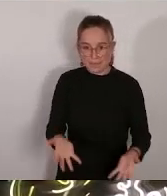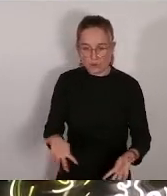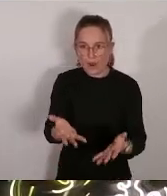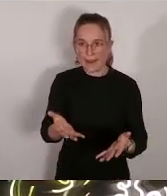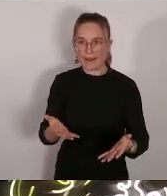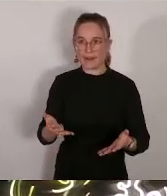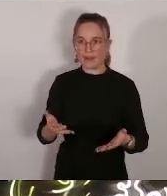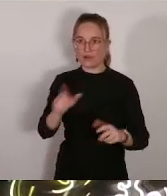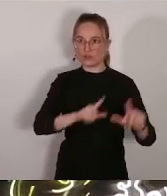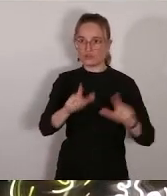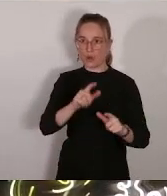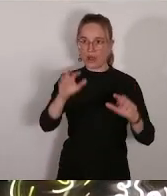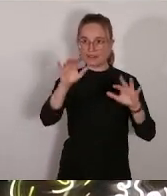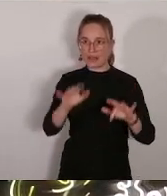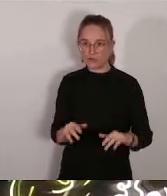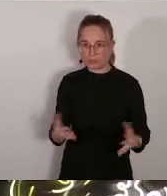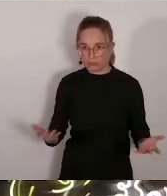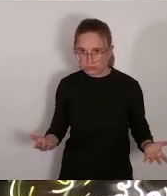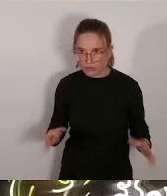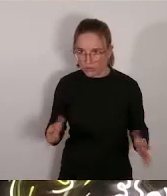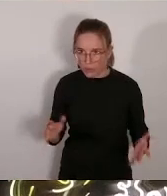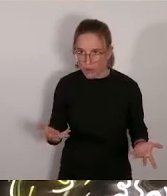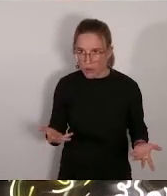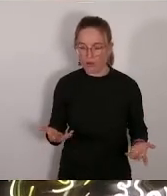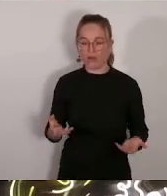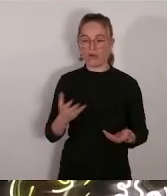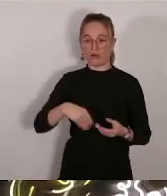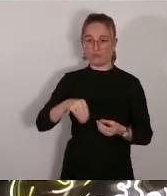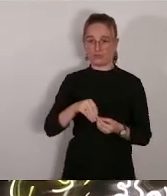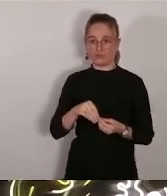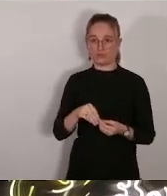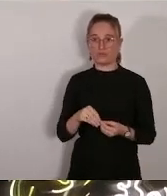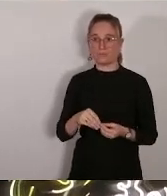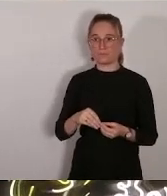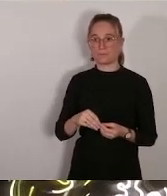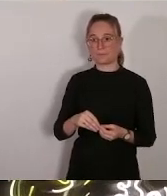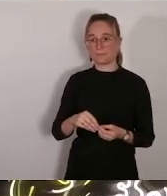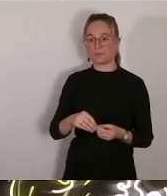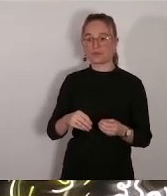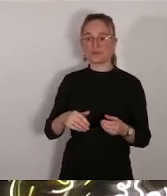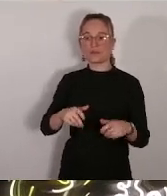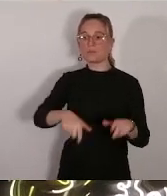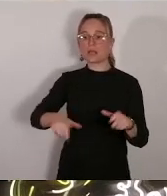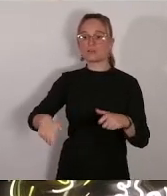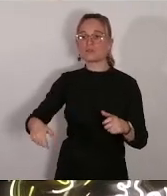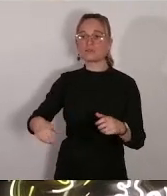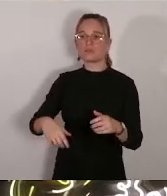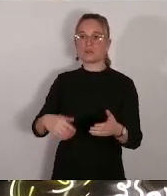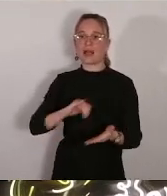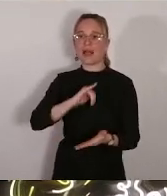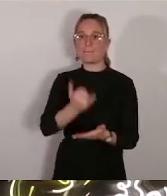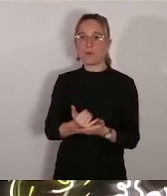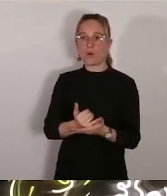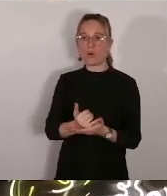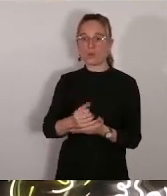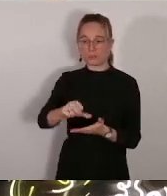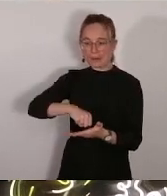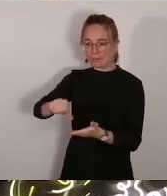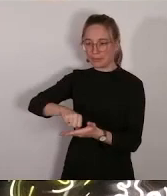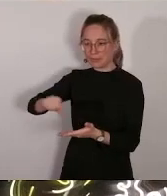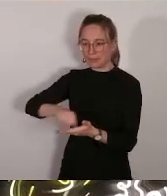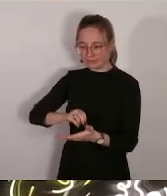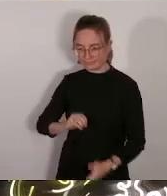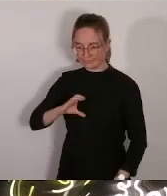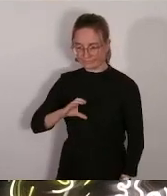nous que ces futurs logements payés essentiellement par les fonds publics de l'argent du contribuable doivent être exclusivement affectés à des familles de